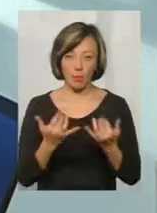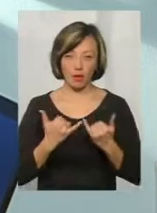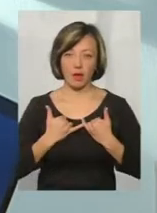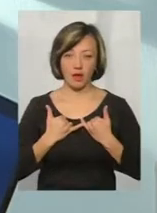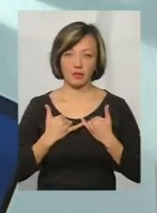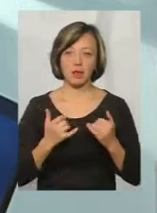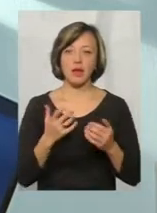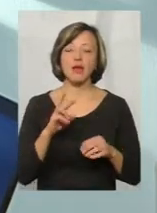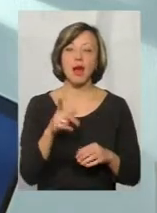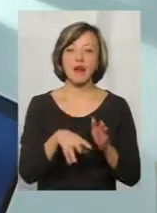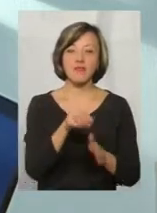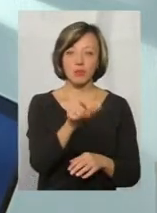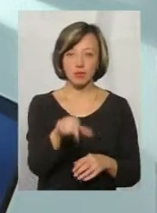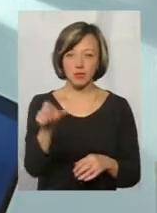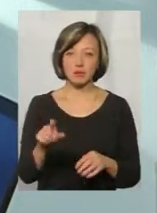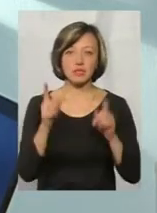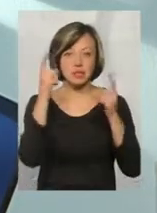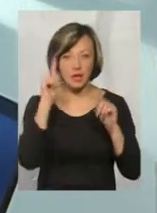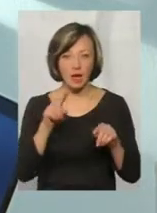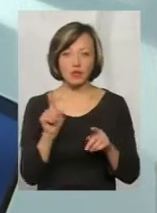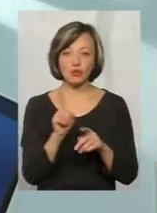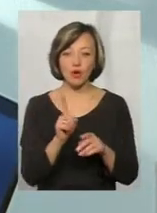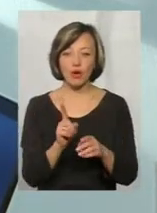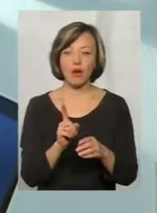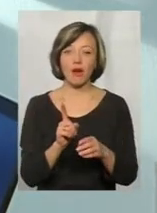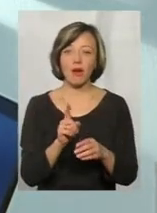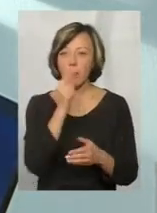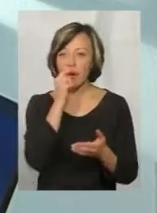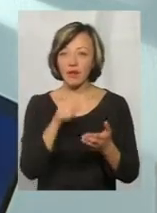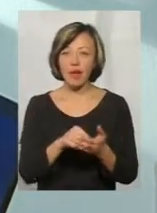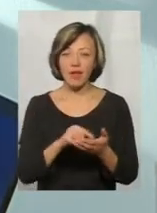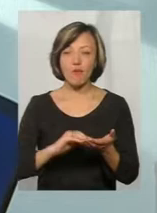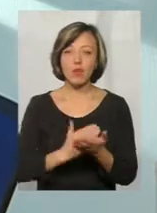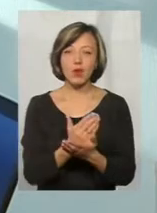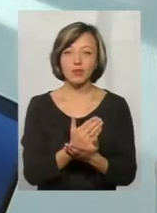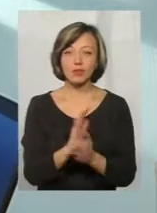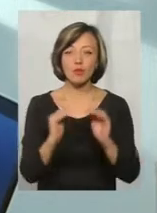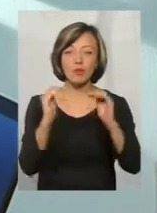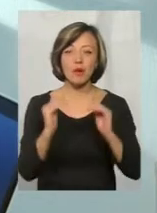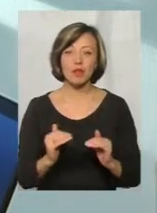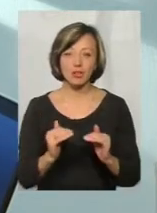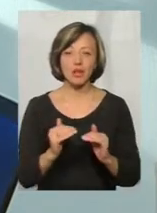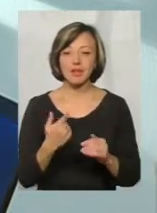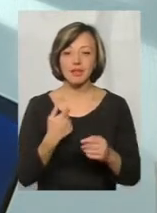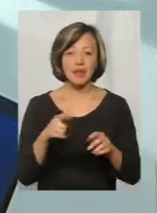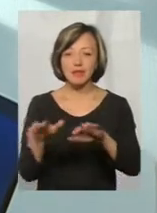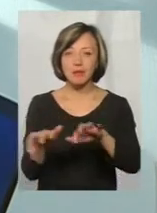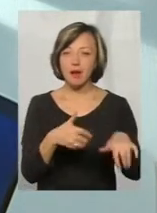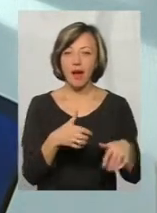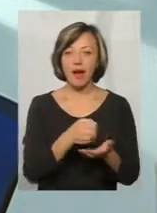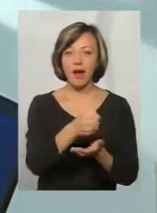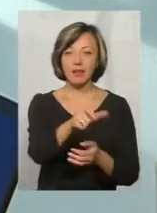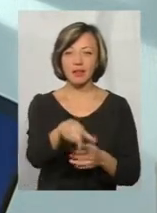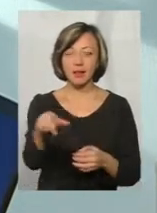нас, як виборців. Ми будемо знати, що ціна входження в політику стане нижчою. Це не забере від нас кандидатів, які по мажоритарці